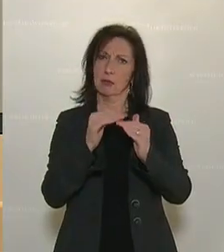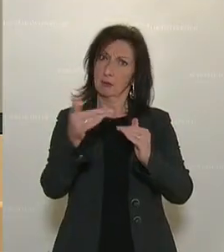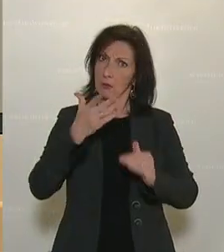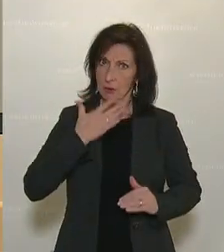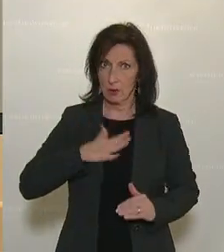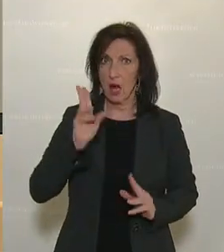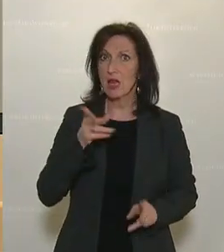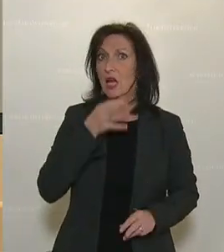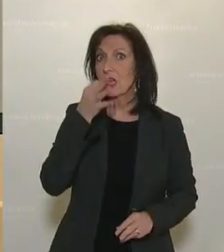gerne zu Wort zu melden, Frau Kollegin. Danke. Danke.